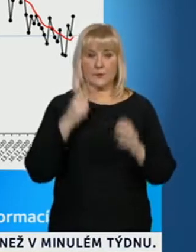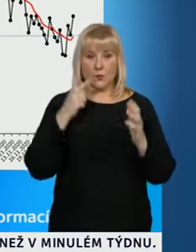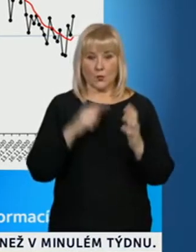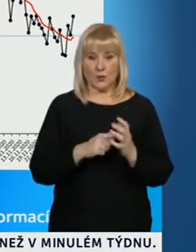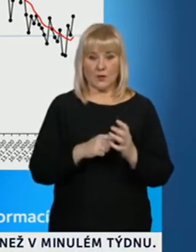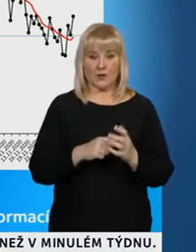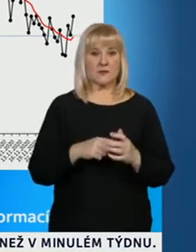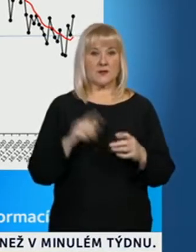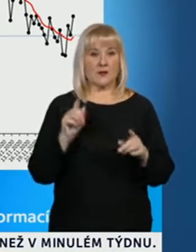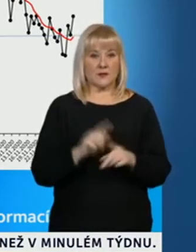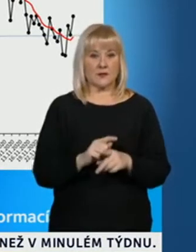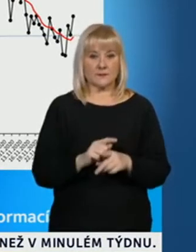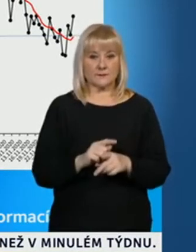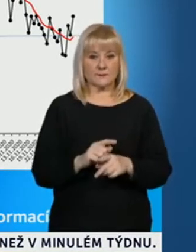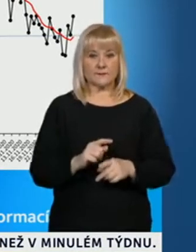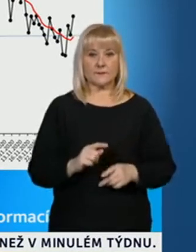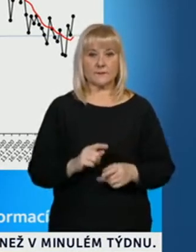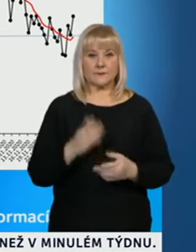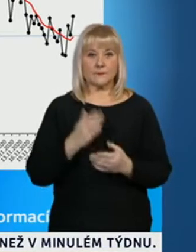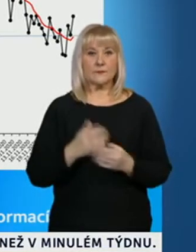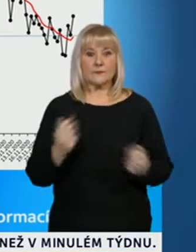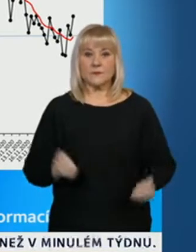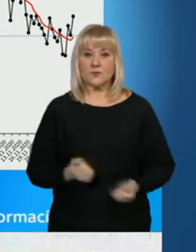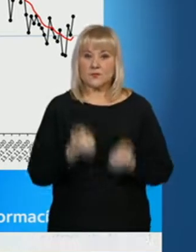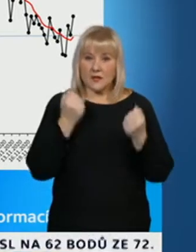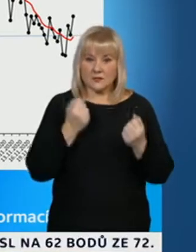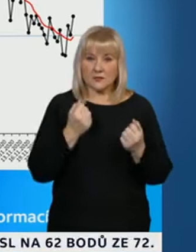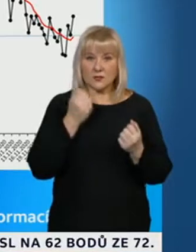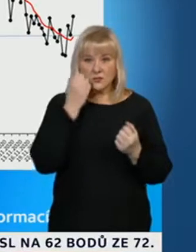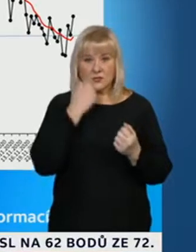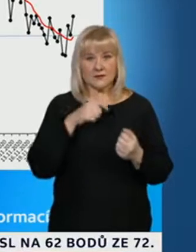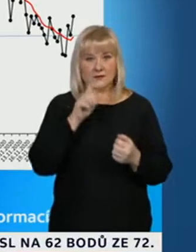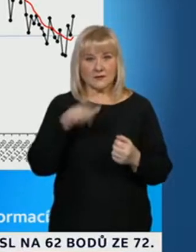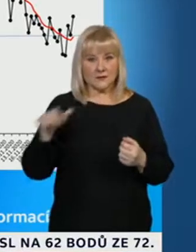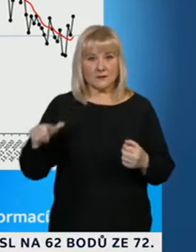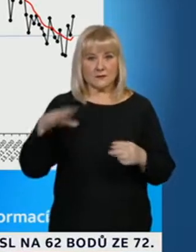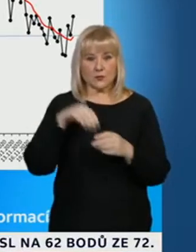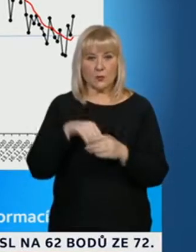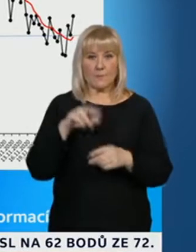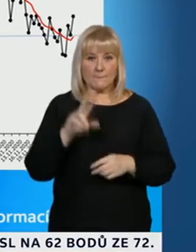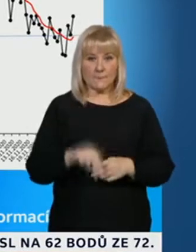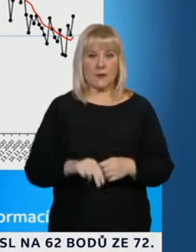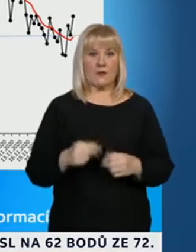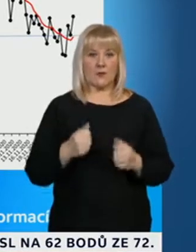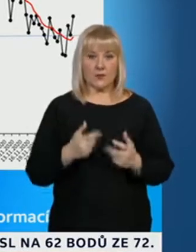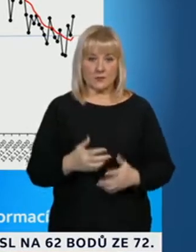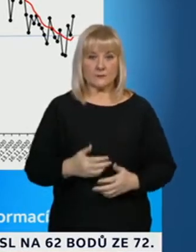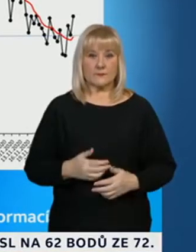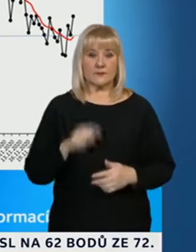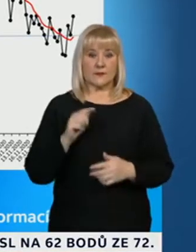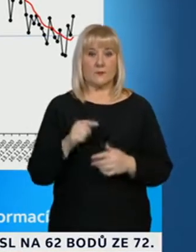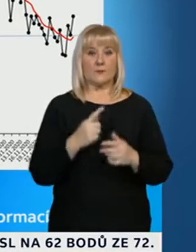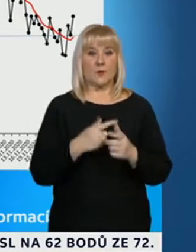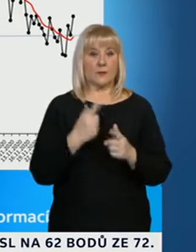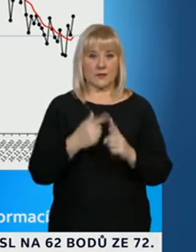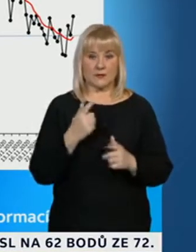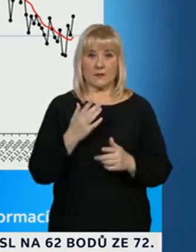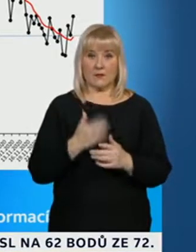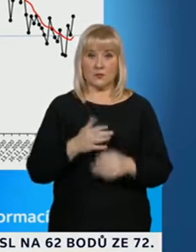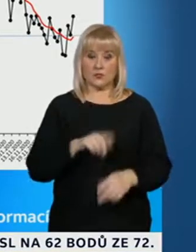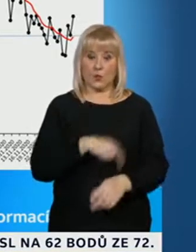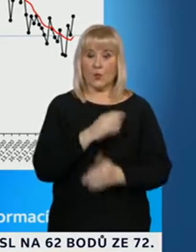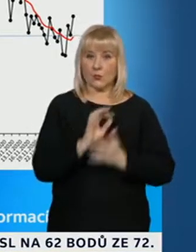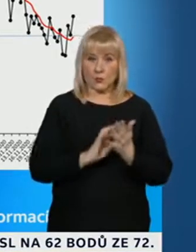nepřímo i takovou zátěž, která v té populaci na pozadí toho testování je. A tento parametr dlouhodobě,